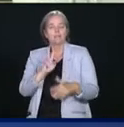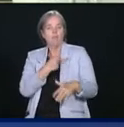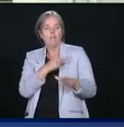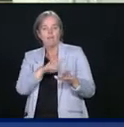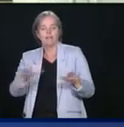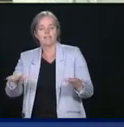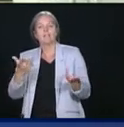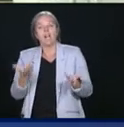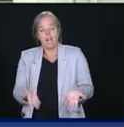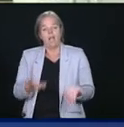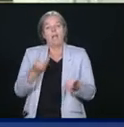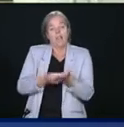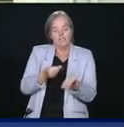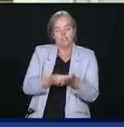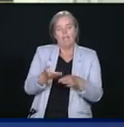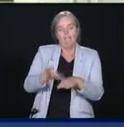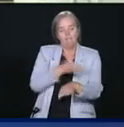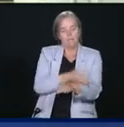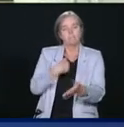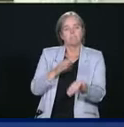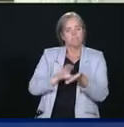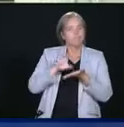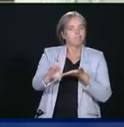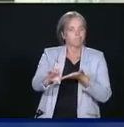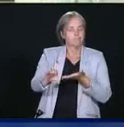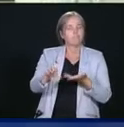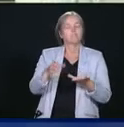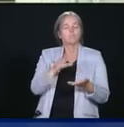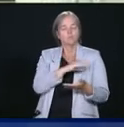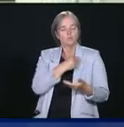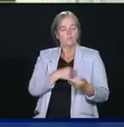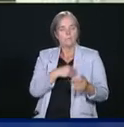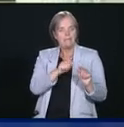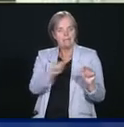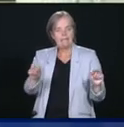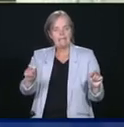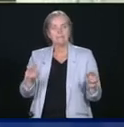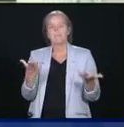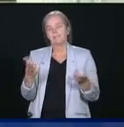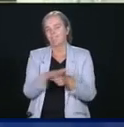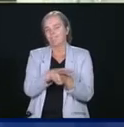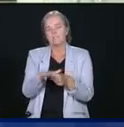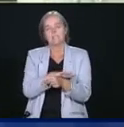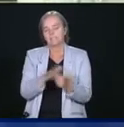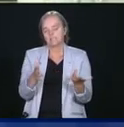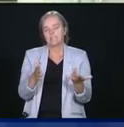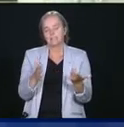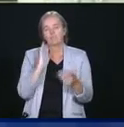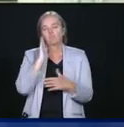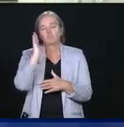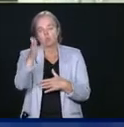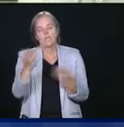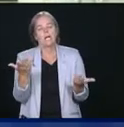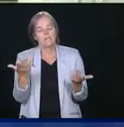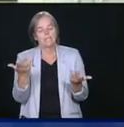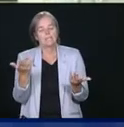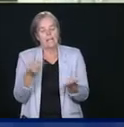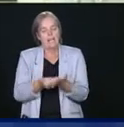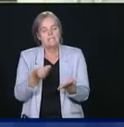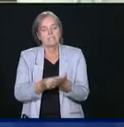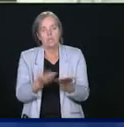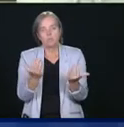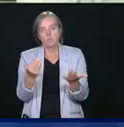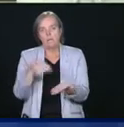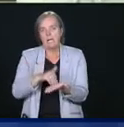d'en envoyer maintenant, mais ce n'est pas assez. Ça va en prendre d'autres. Nous entendons les municipalités qui nous le